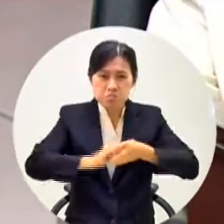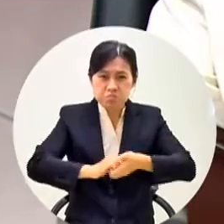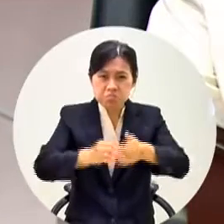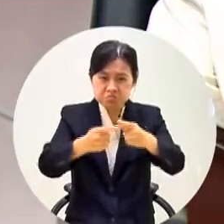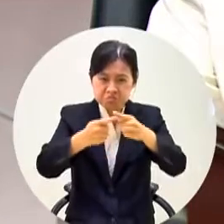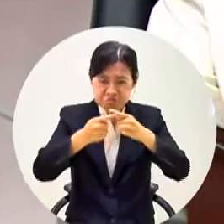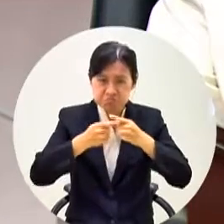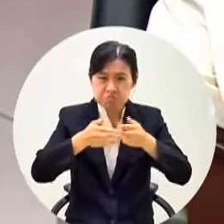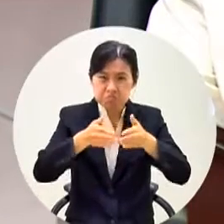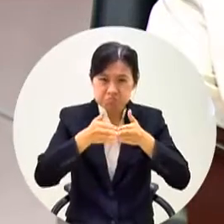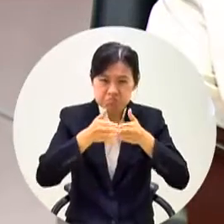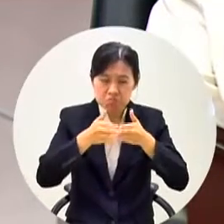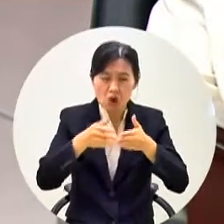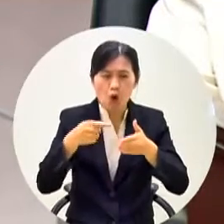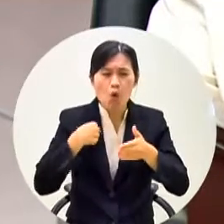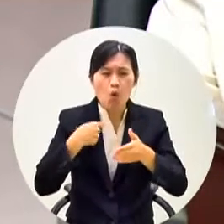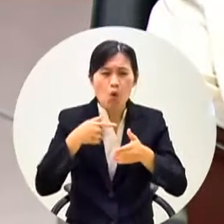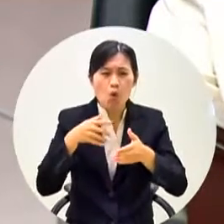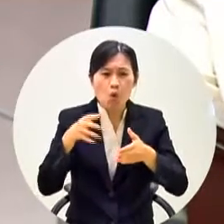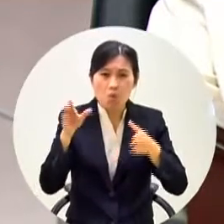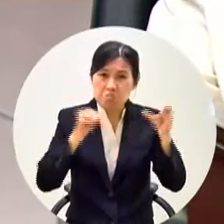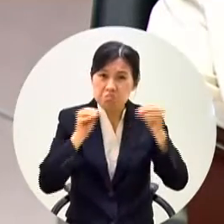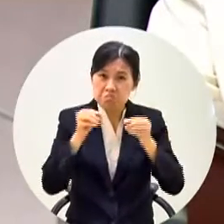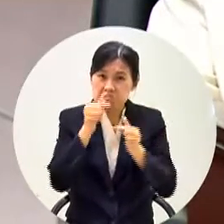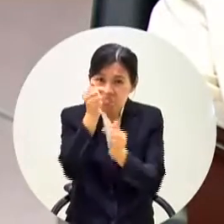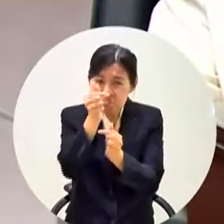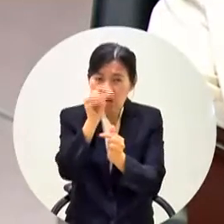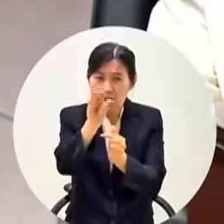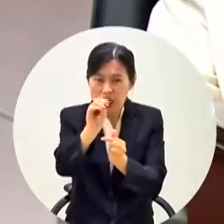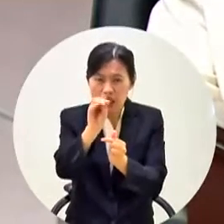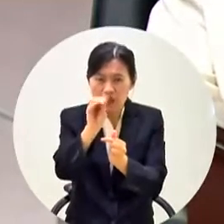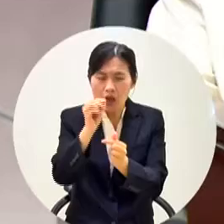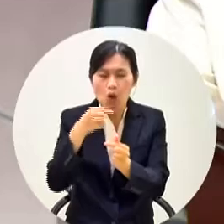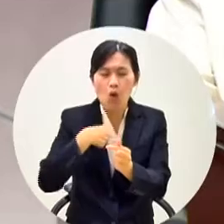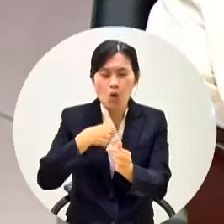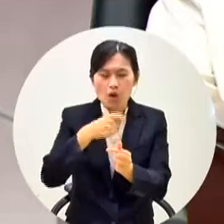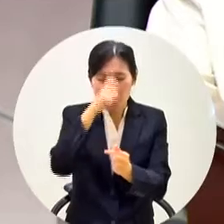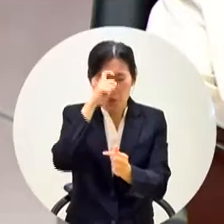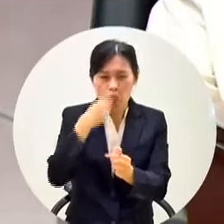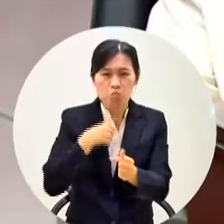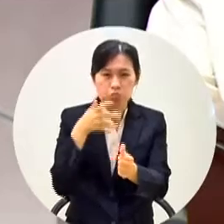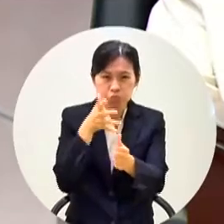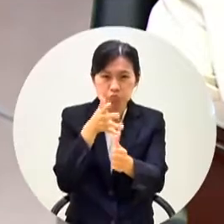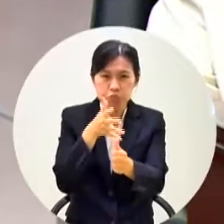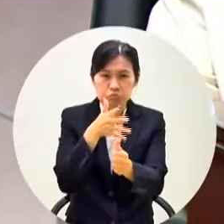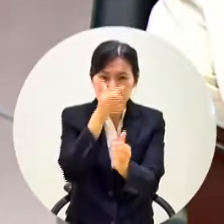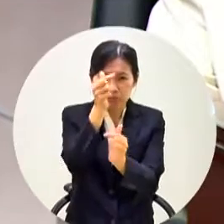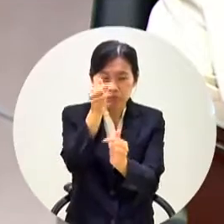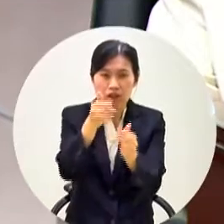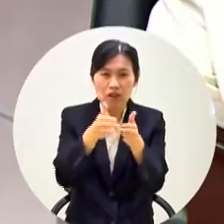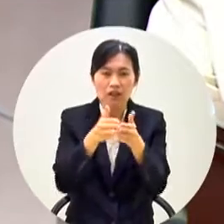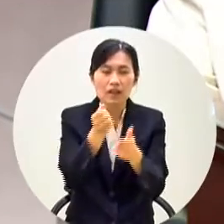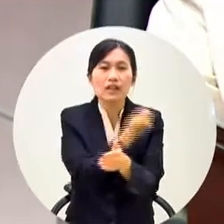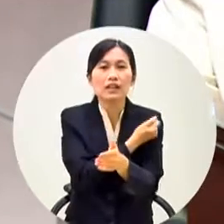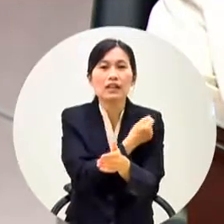的資訊這樣我在質詢當中才會更正確好嗎所以辛苦了校長